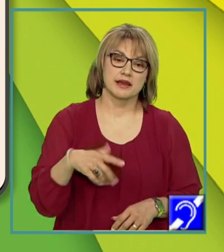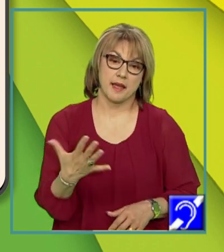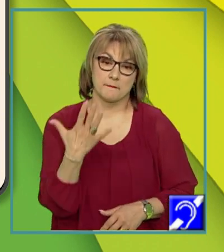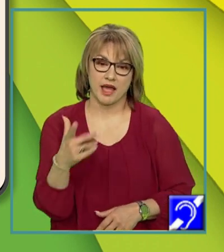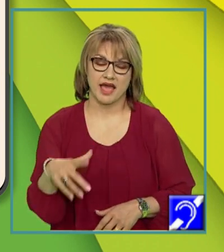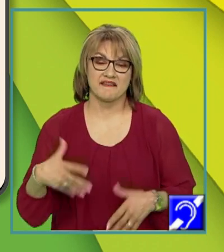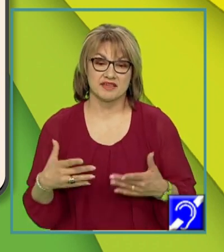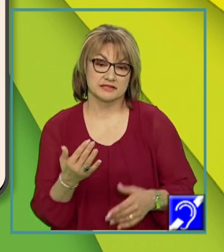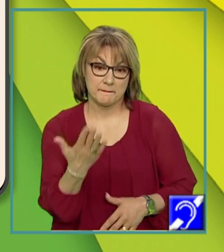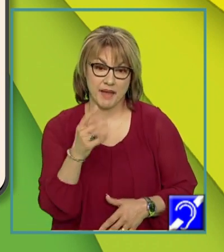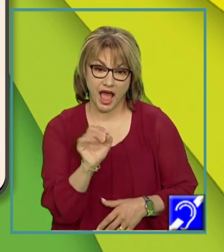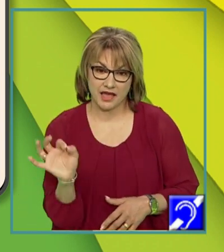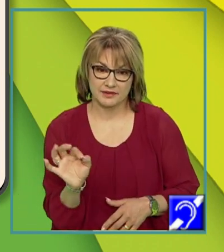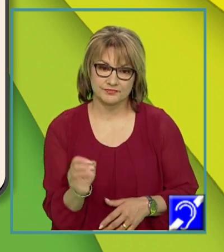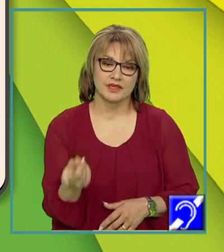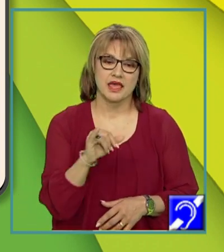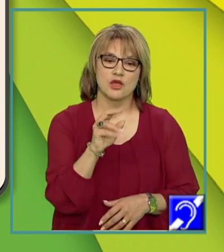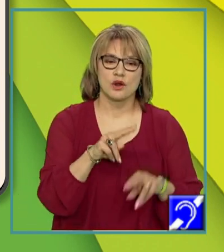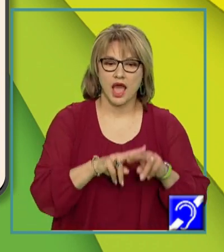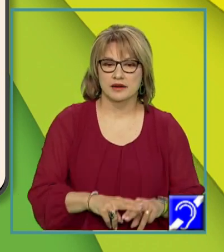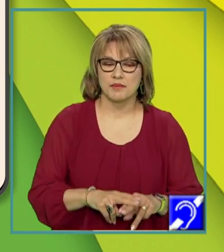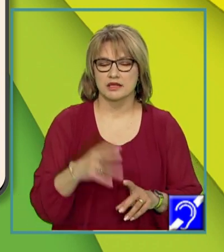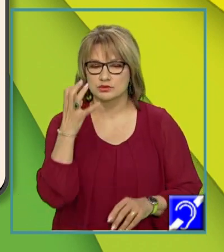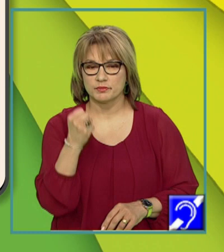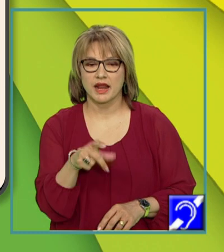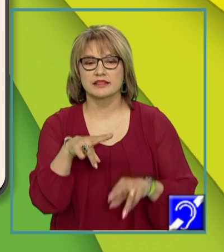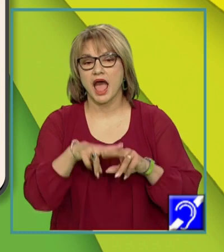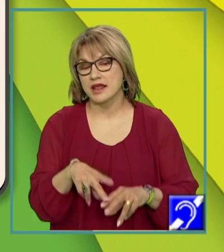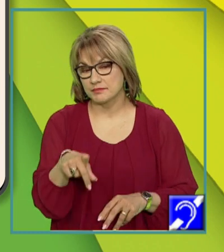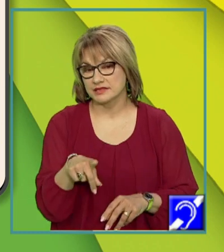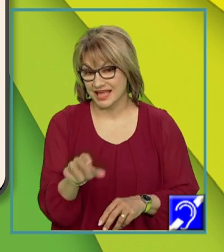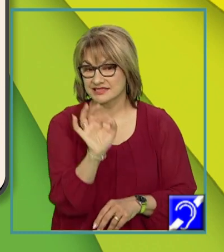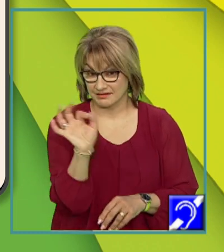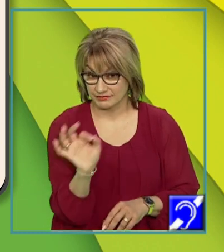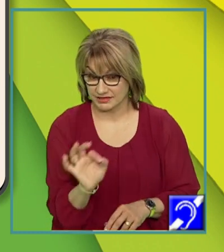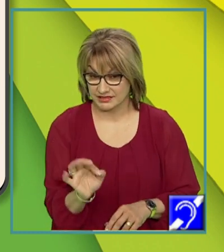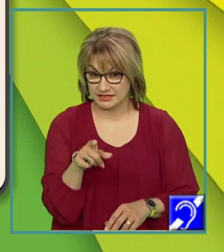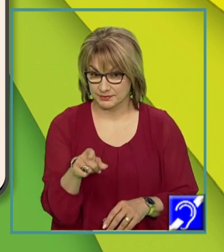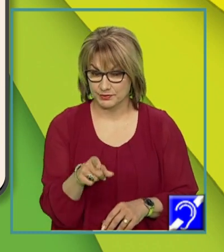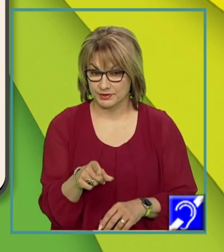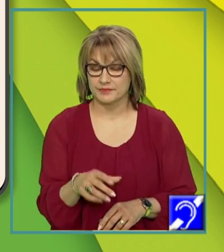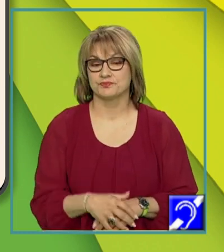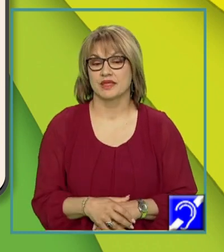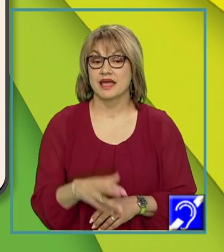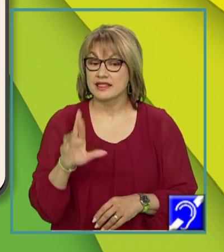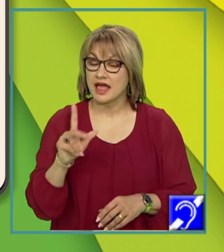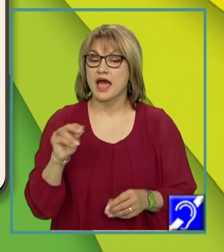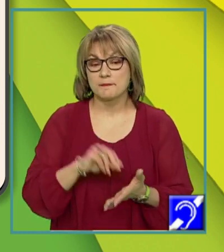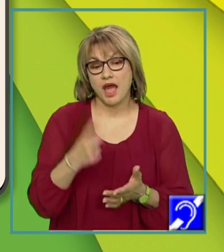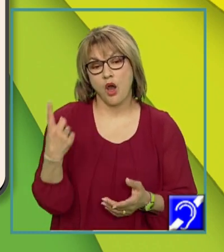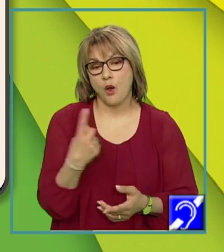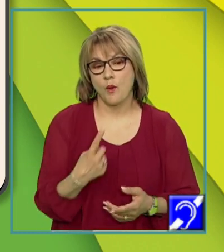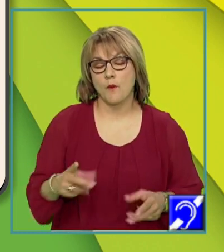pare. Ion a rămas supărat, a rămas. Iată verbele subliniate pentru aceste propoziții. Însă mai avem o provocare.